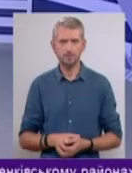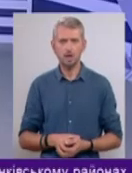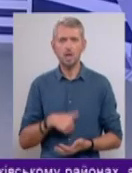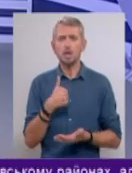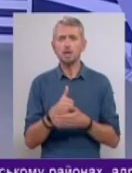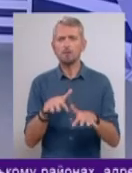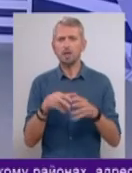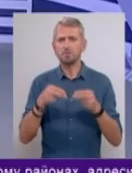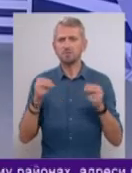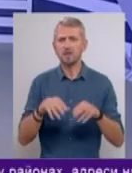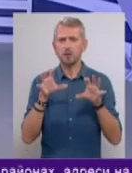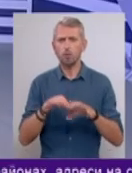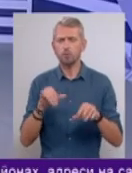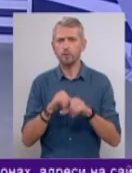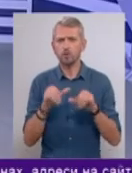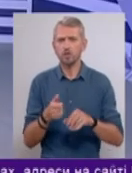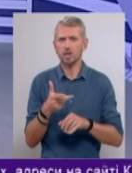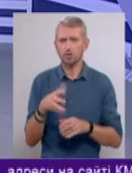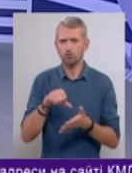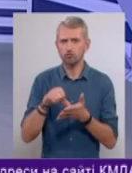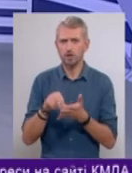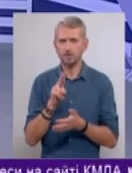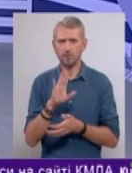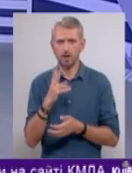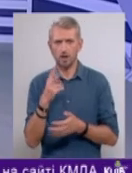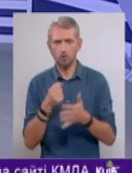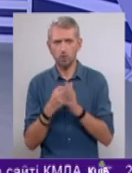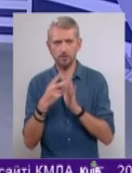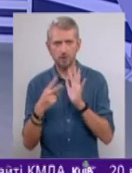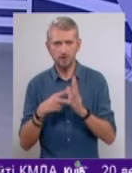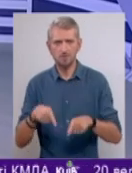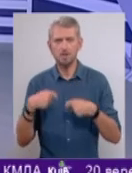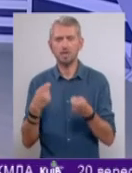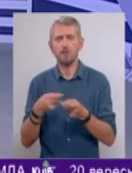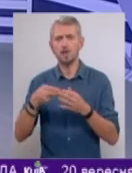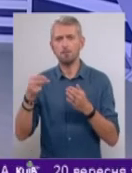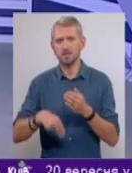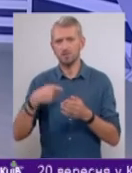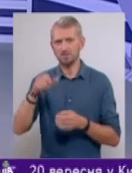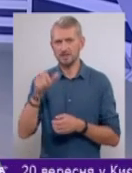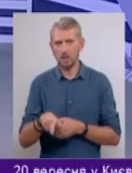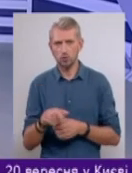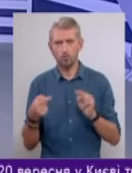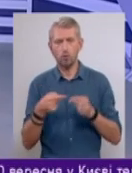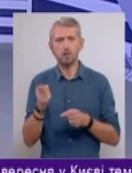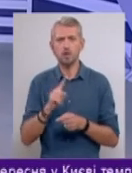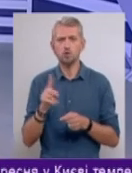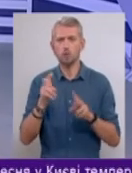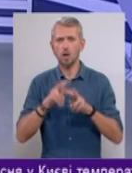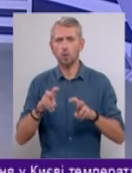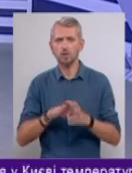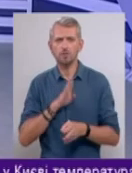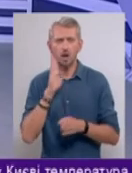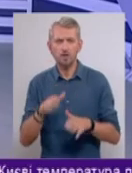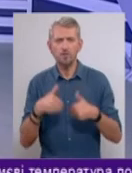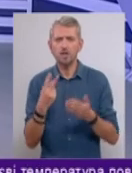Спікер підписав закон про збільшення кількості членів ЦВК до 17-ти і передав його на підпис президентові. Попри те, що на розгляд вранці